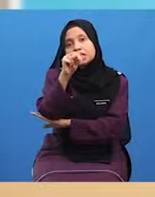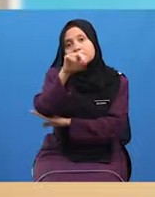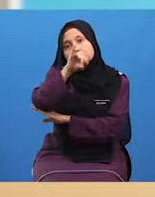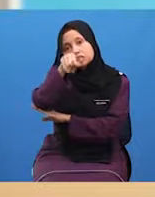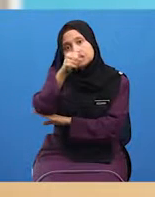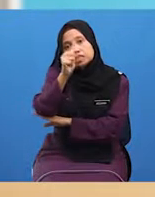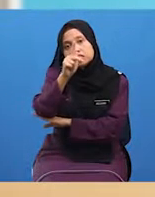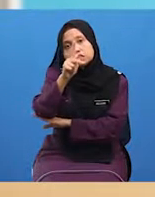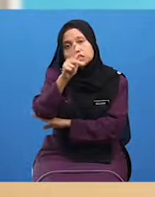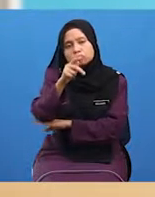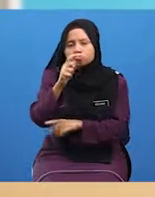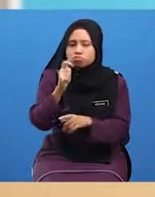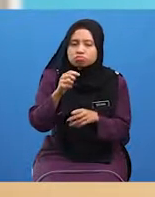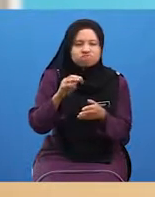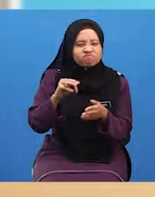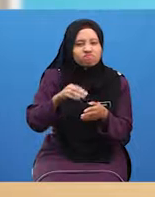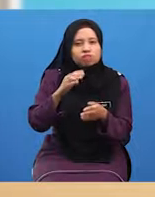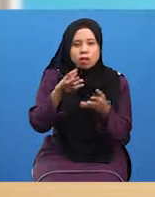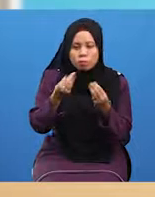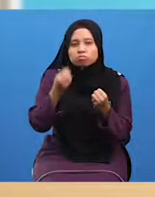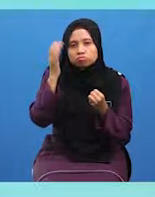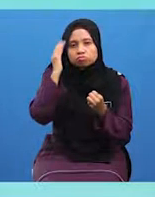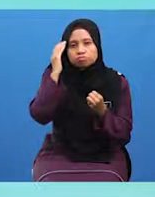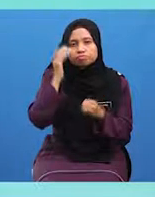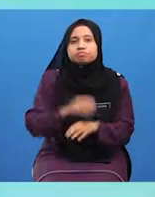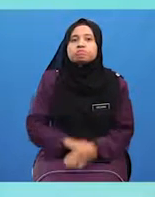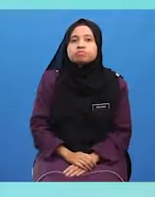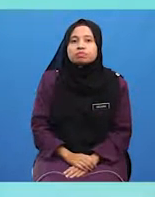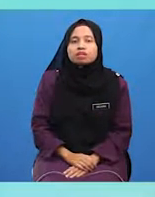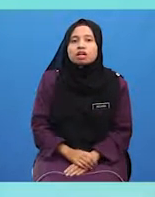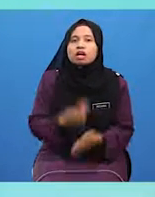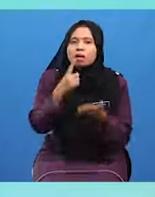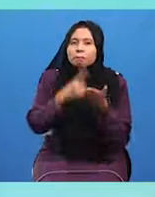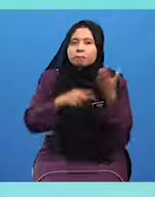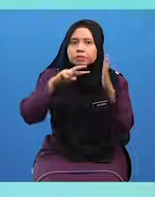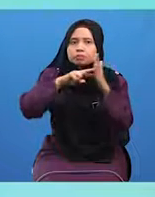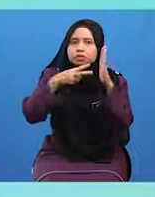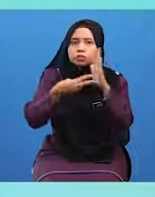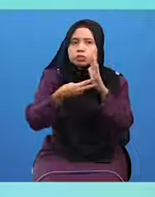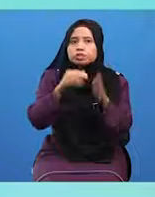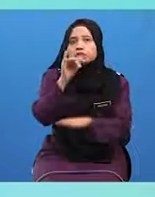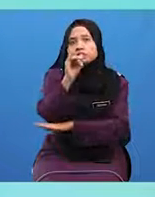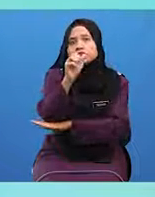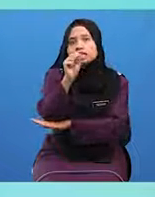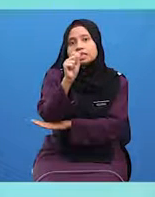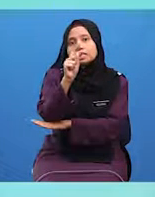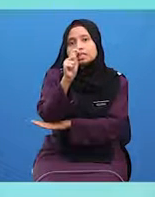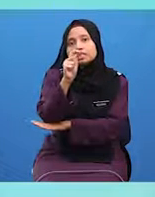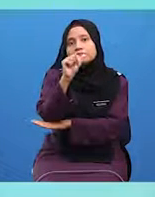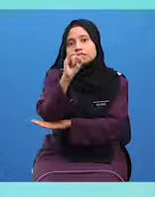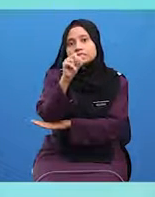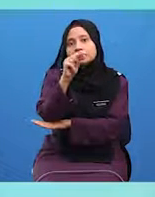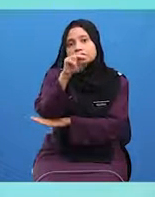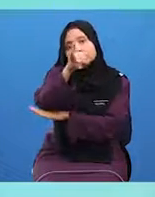Tentu murid-murid tak sabar untuk mengetahuinya kan? Apakah maksud istinjak?